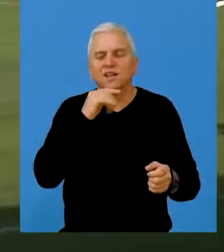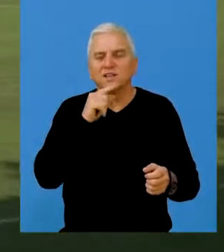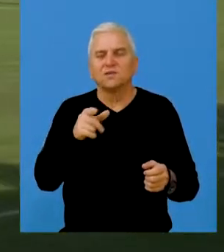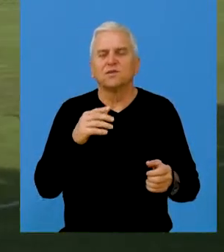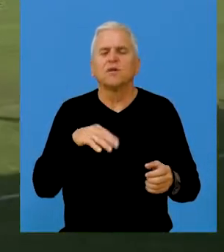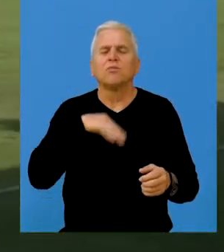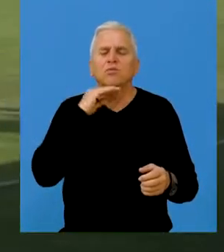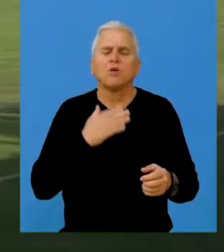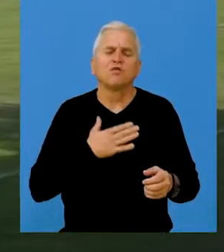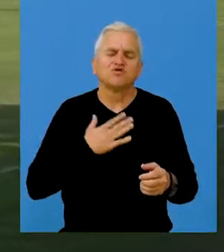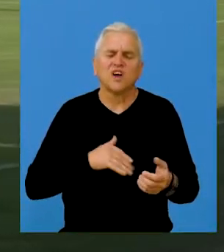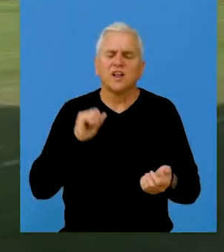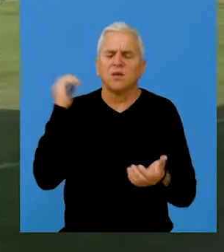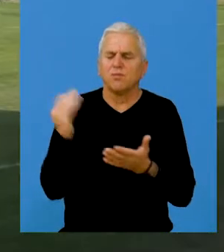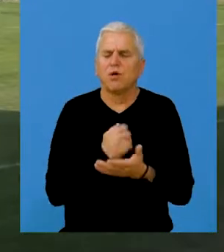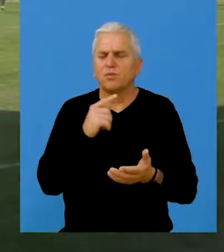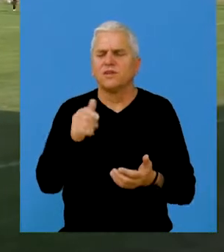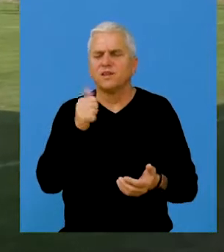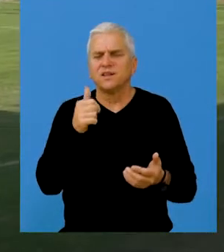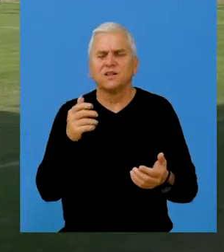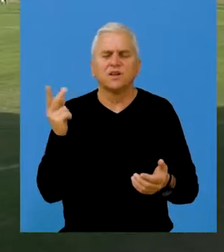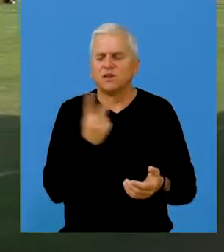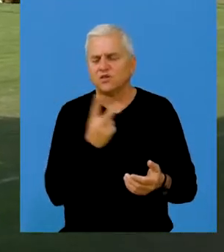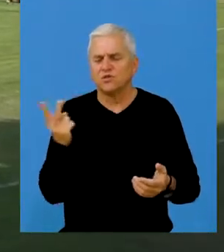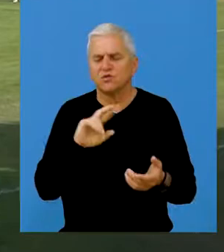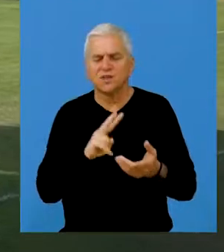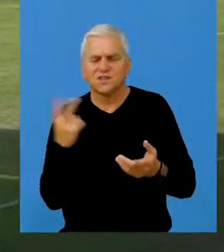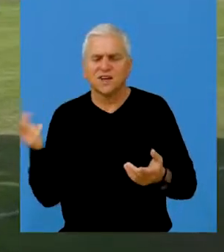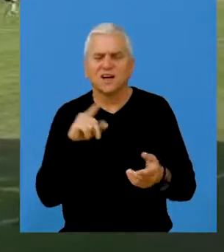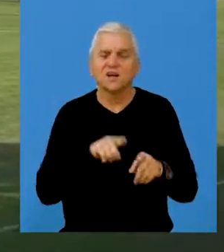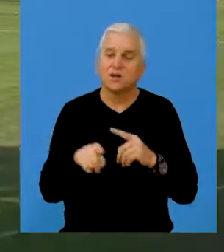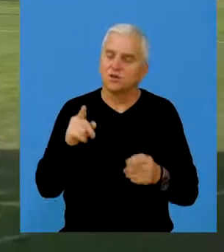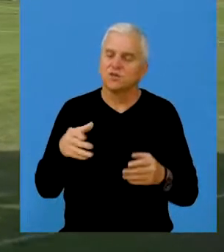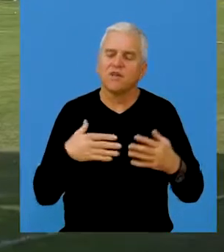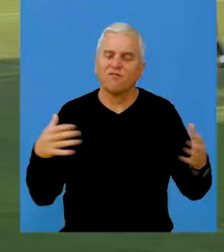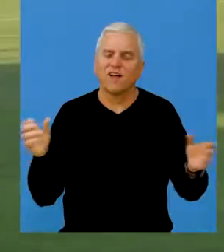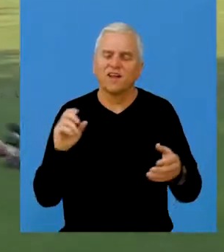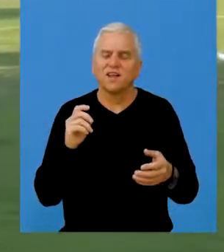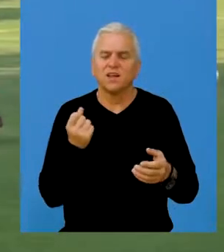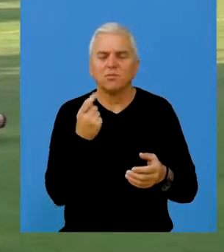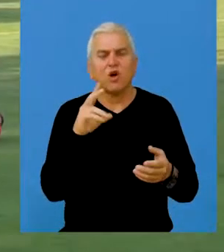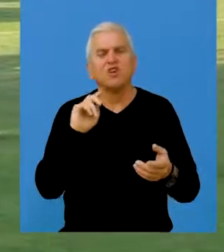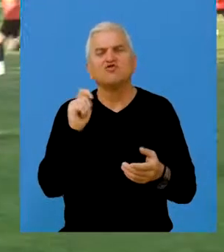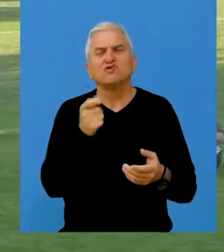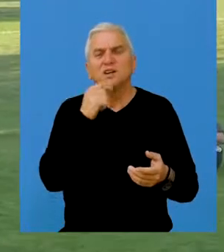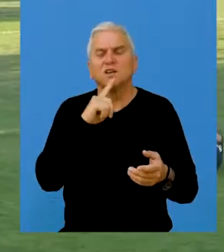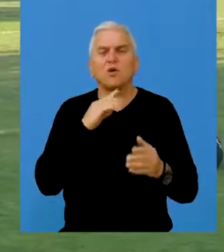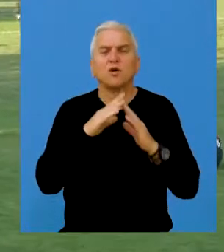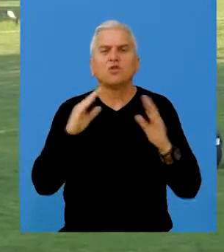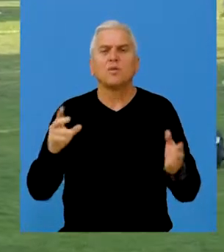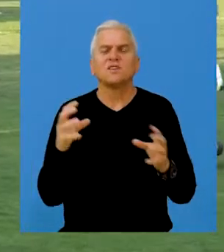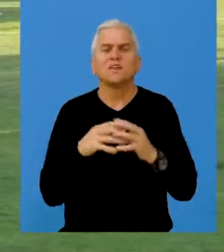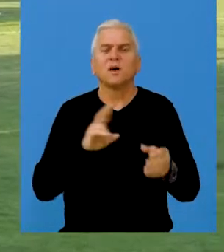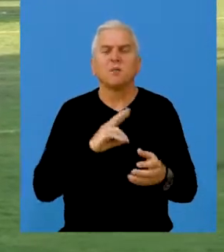radištu sa puno želje i volje za pobedom i sa jedne i sa druge strane, kao i sa velikim brojem šanci koje je imala